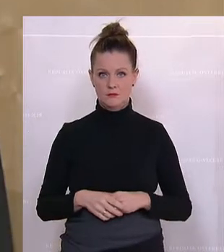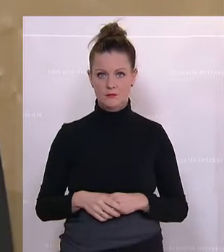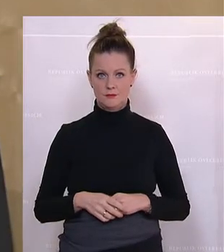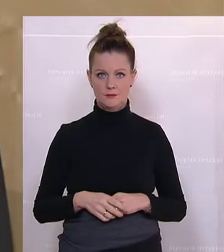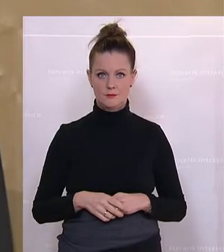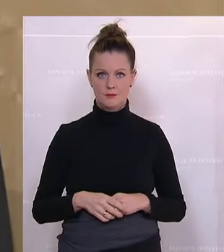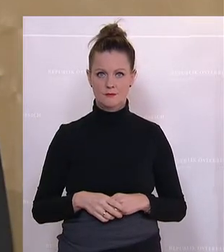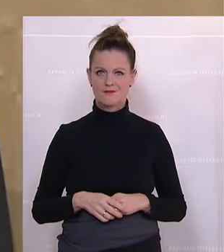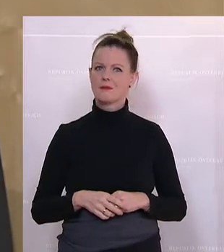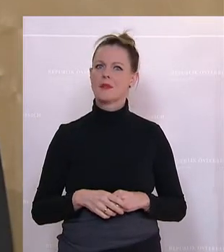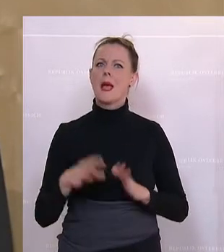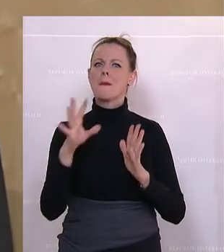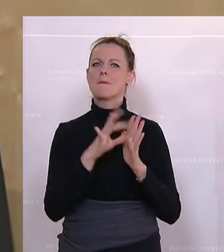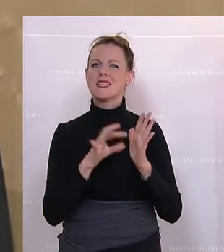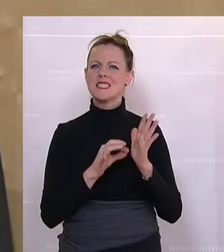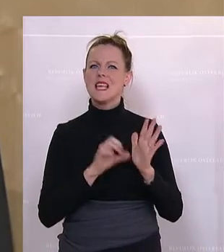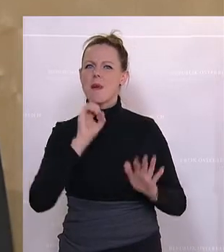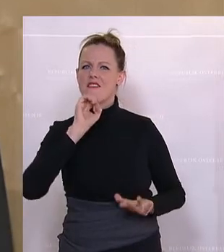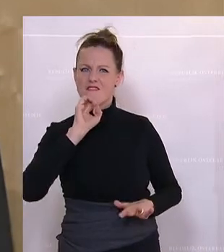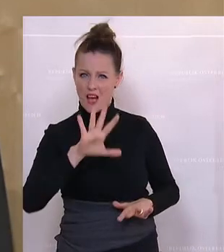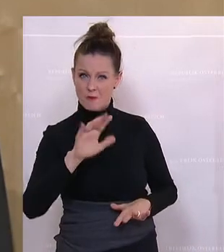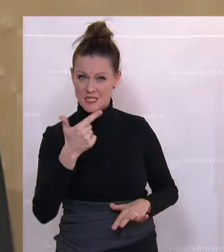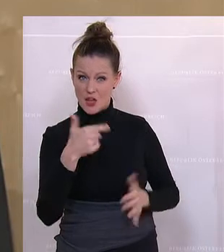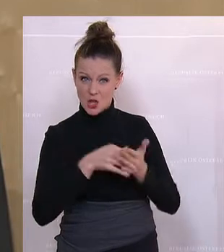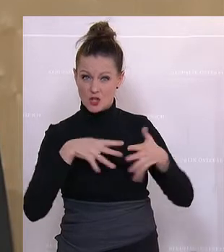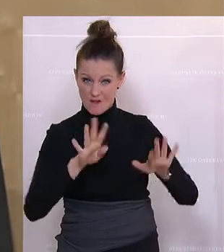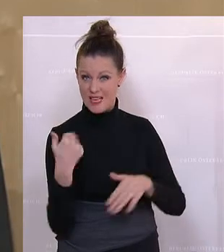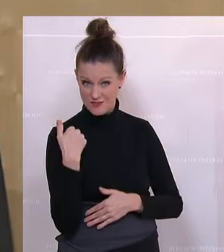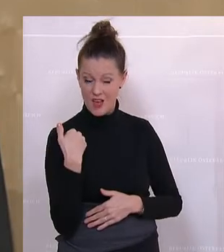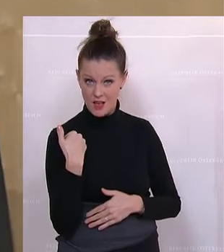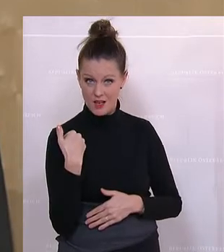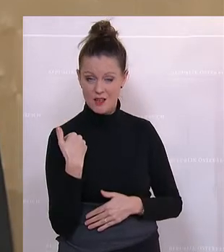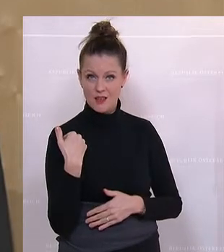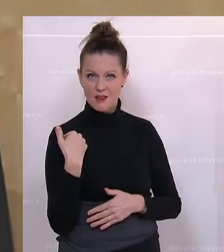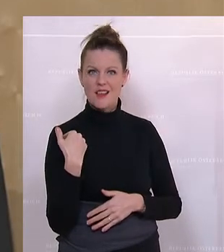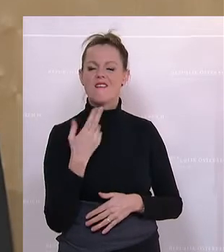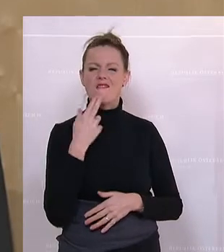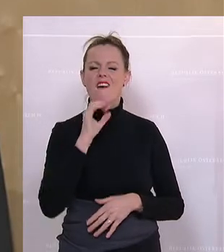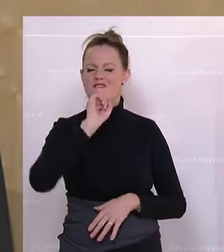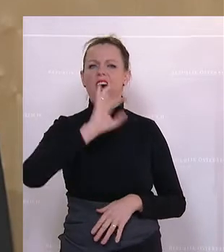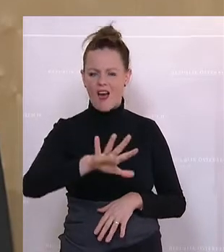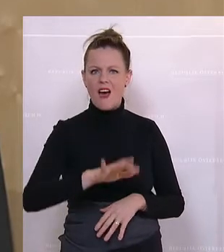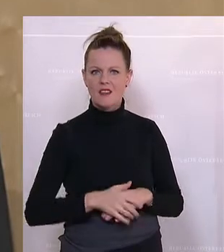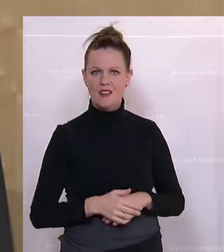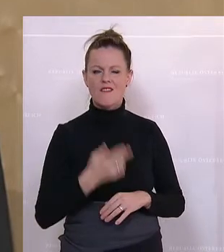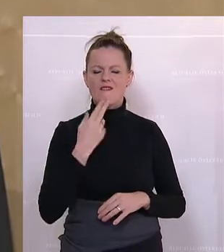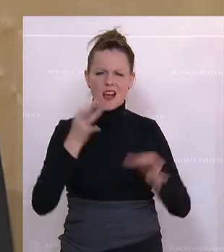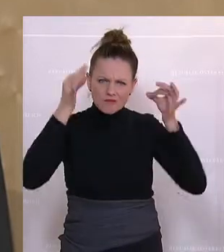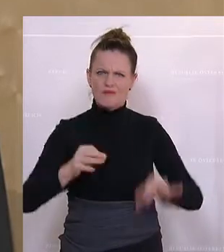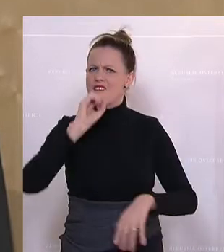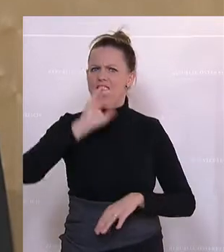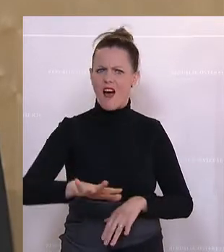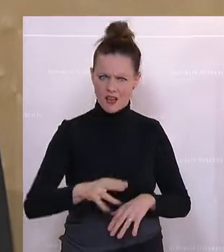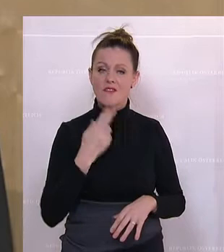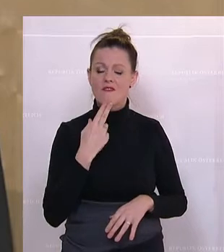was Prinzipienverratend war in diesem Jahr 2019? Was verratend, wo wirklich Verrat passiert ist, ja?